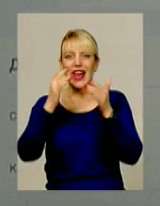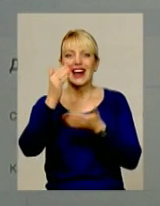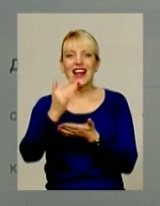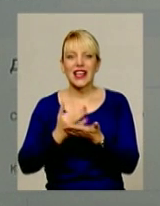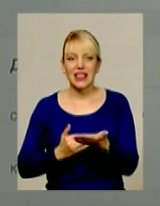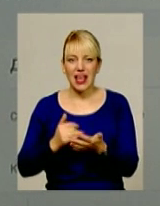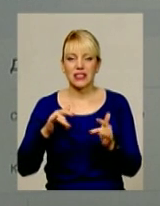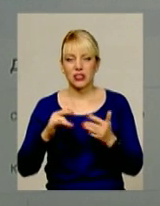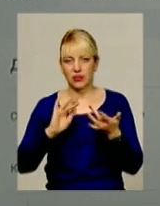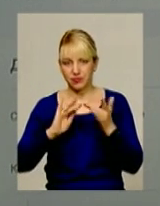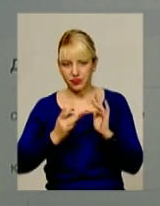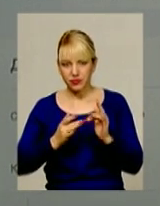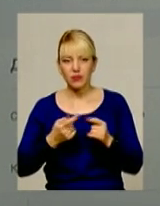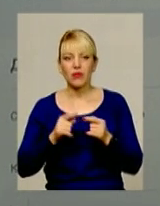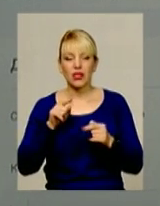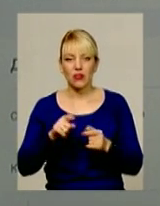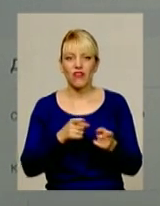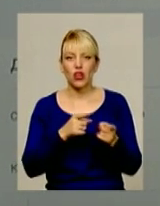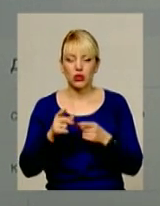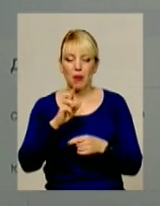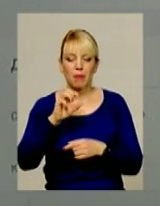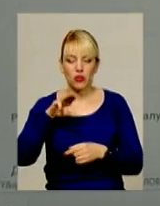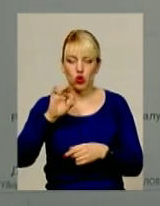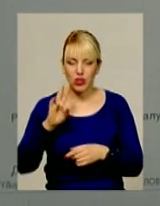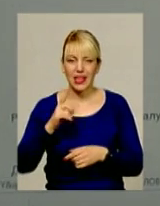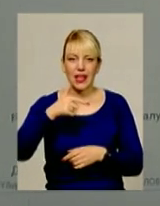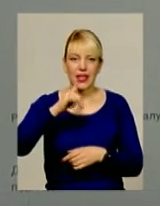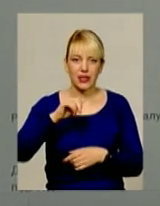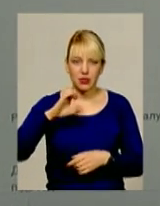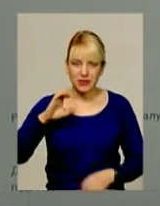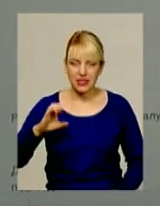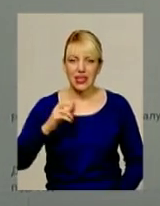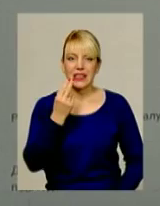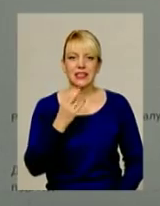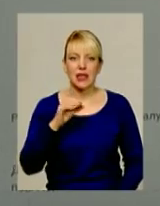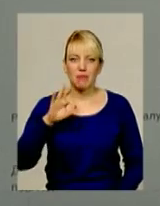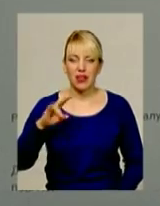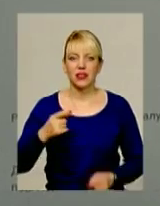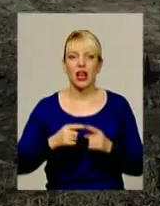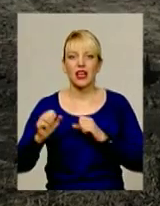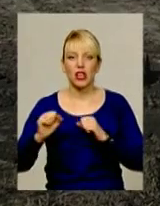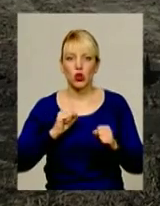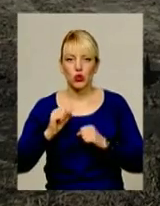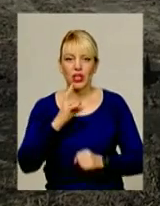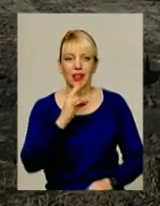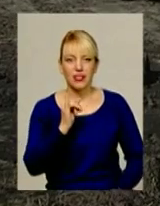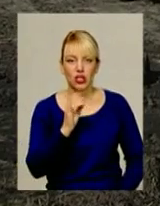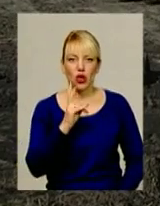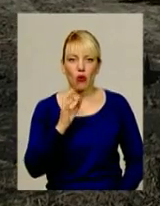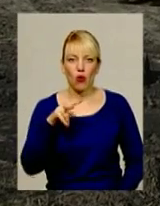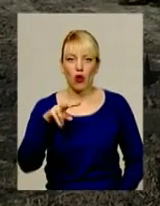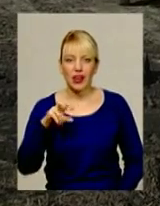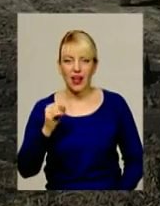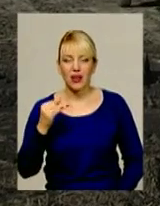займається виготовленням виробів із бетону, гіпсу та цементу. Керує ним Олег Ніколайчук. У телефонній розмові запевняє – нічого не